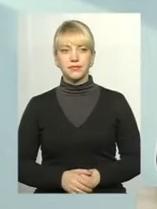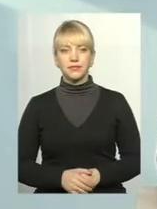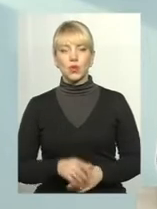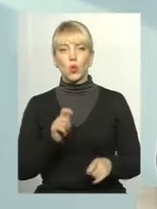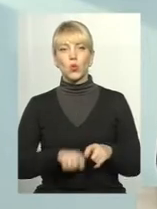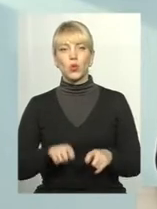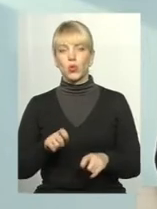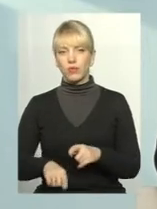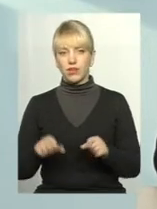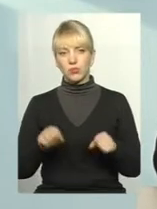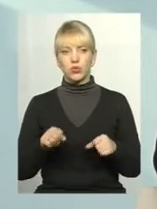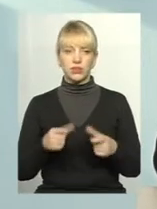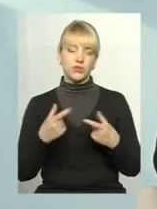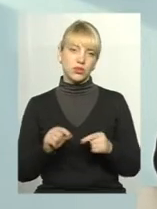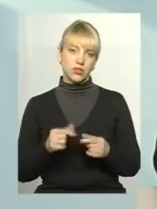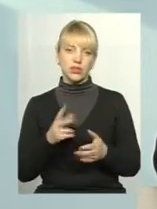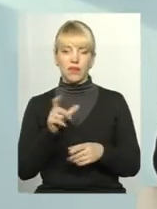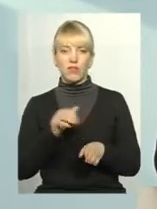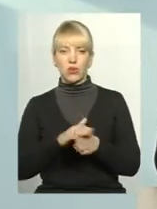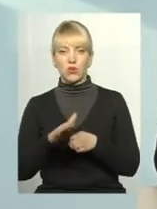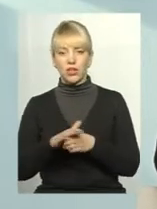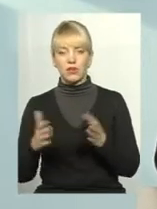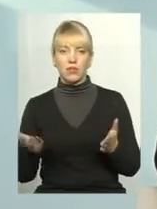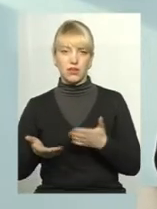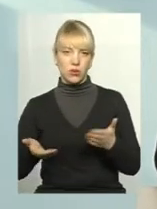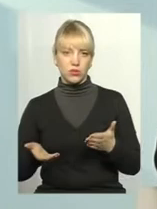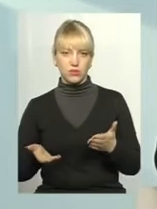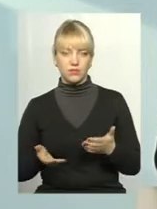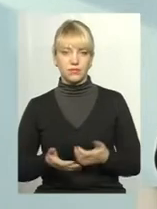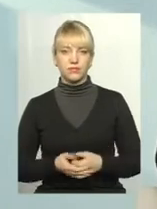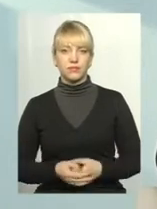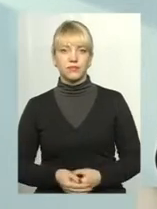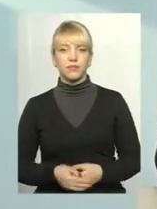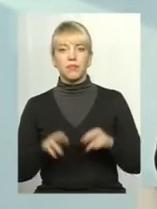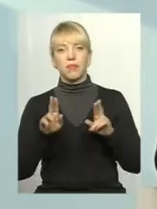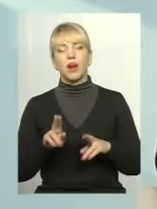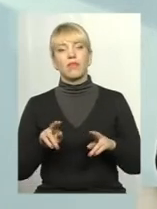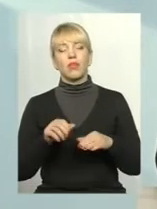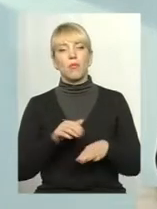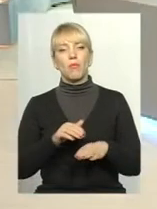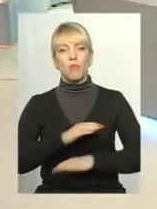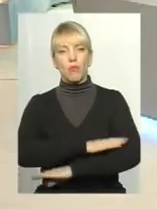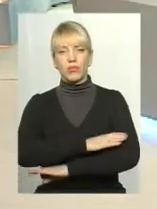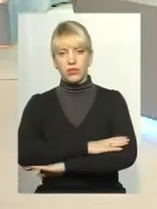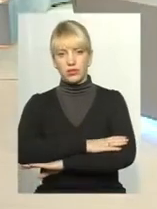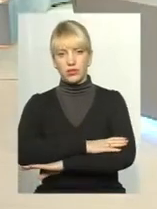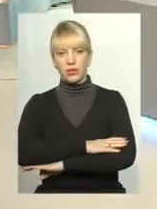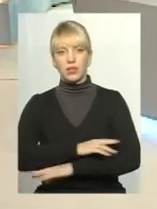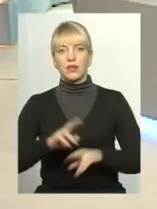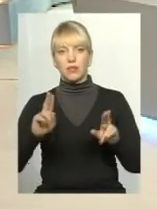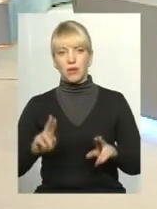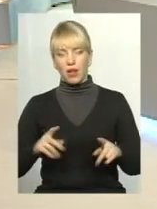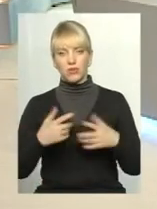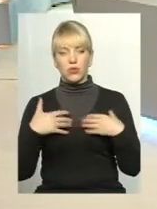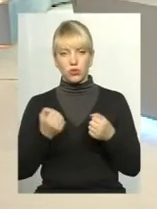контролювати, можливо, десь за виконанням якихось правил поведінки і правила того